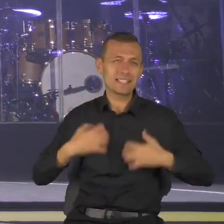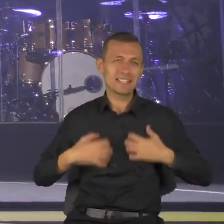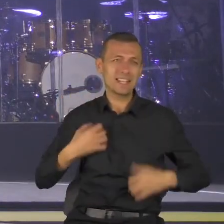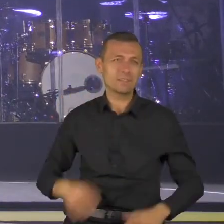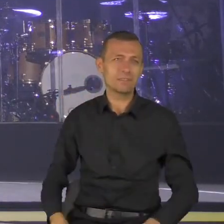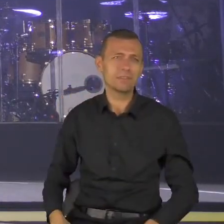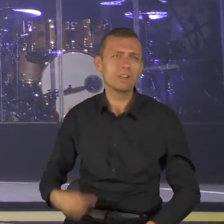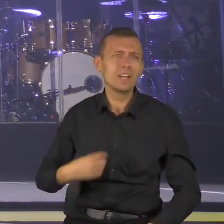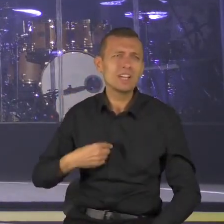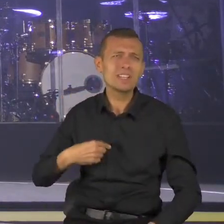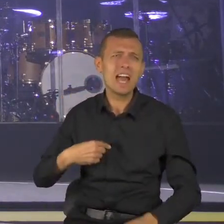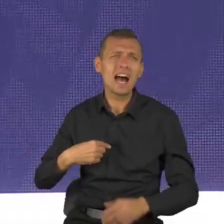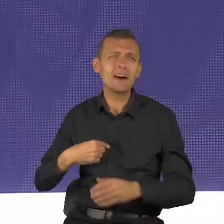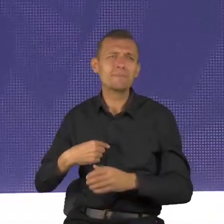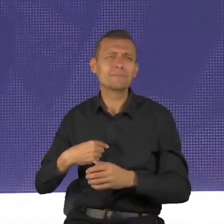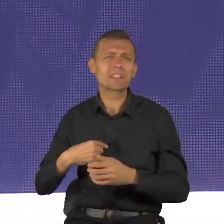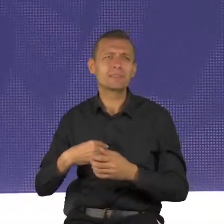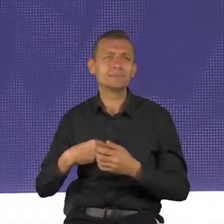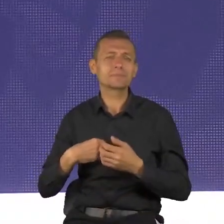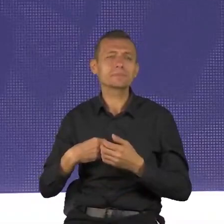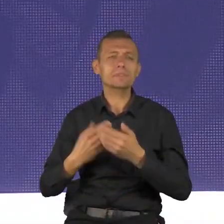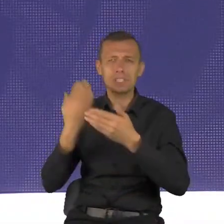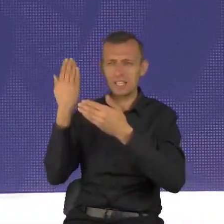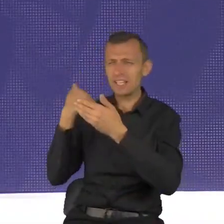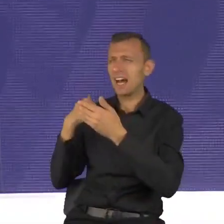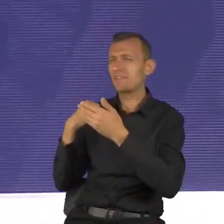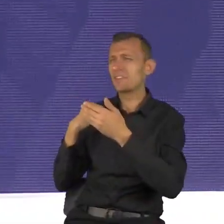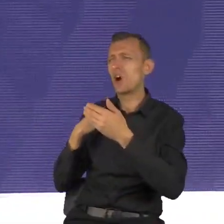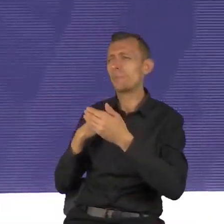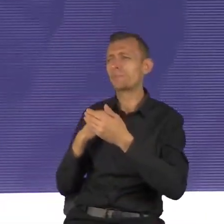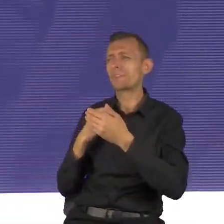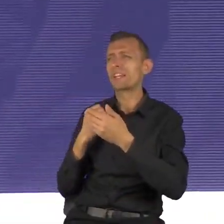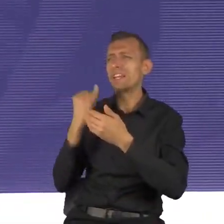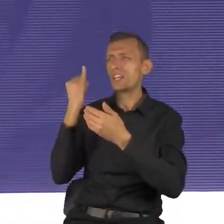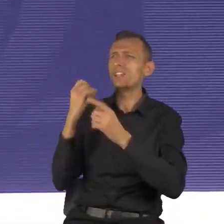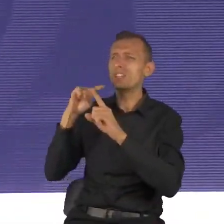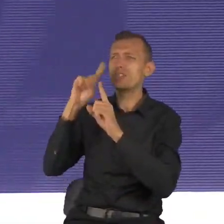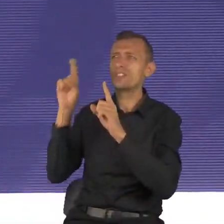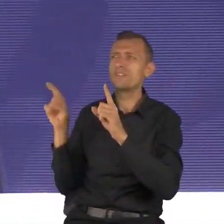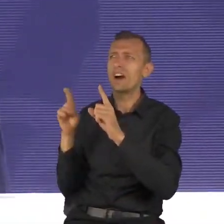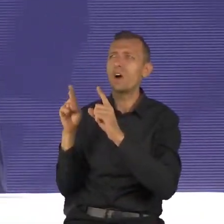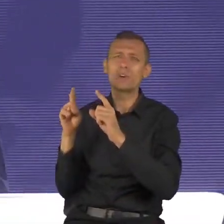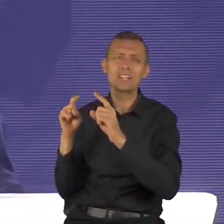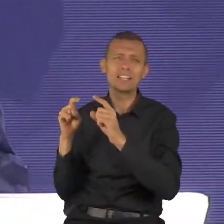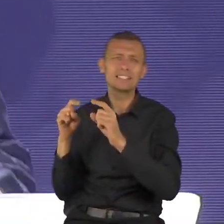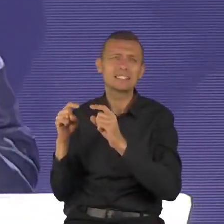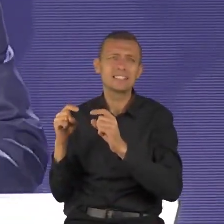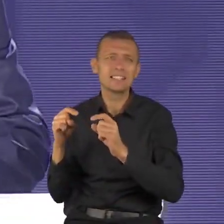spałem ze spinaczem na nosie. Takim od bielizny. Bo mówili na mnie biały murzyn.